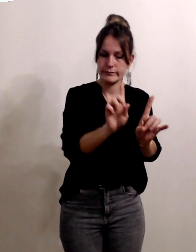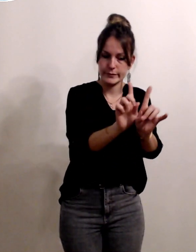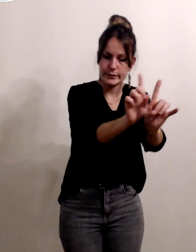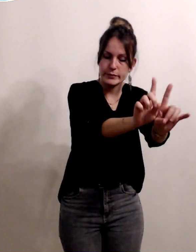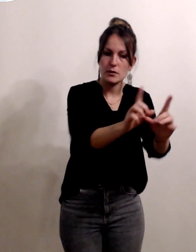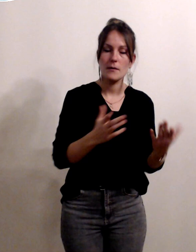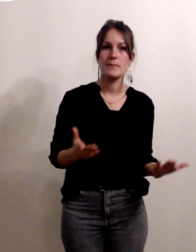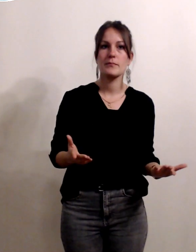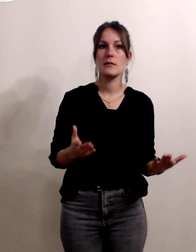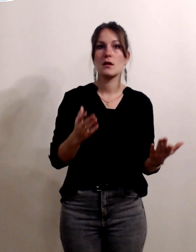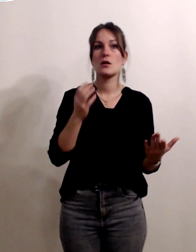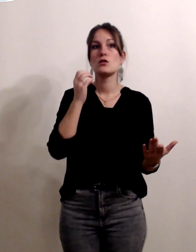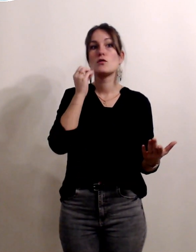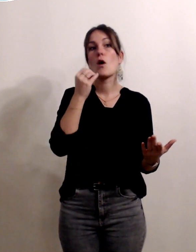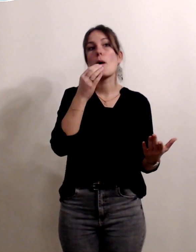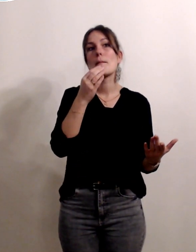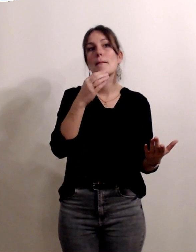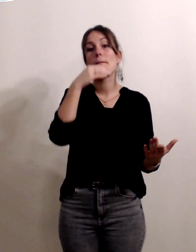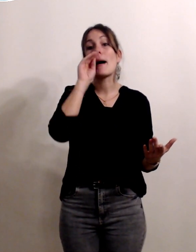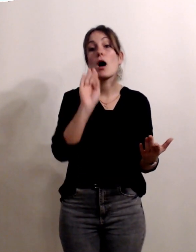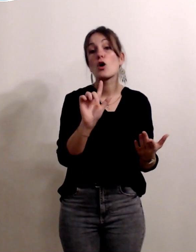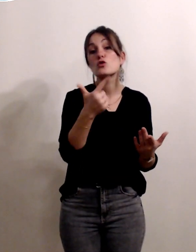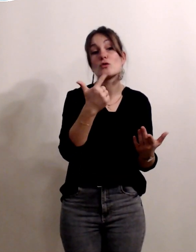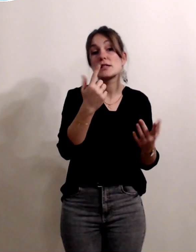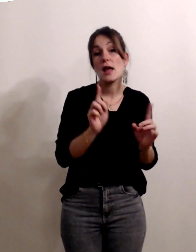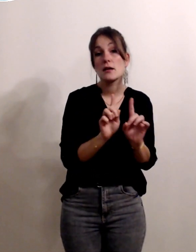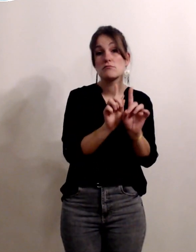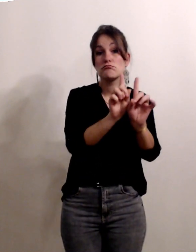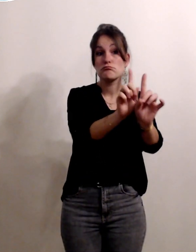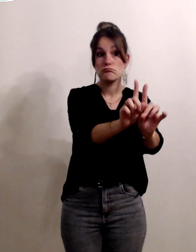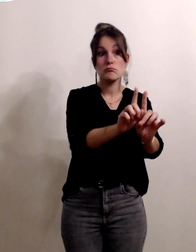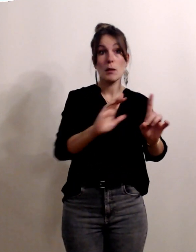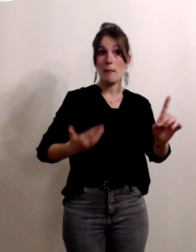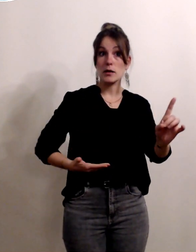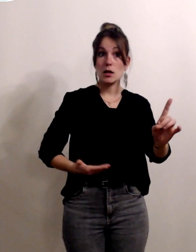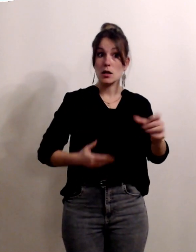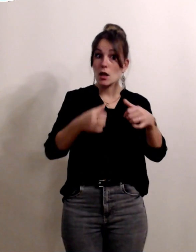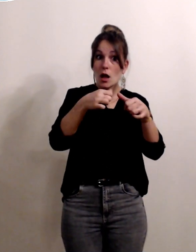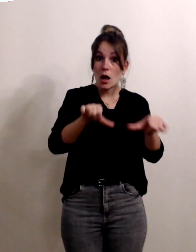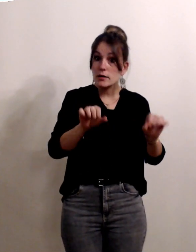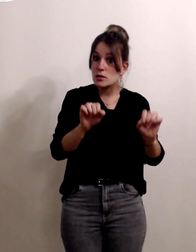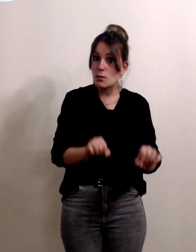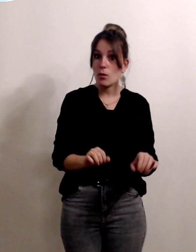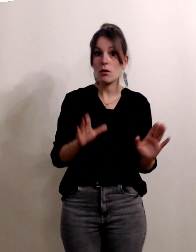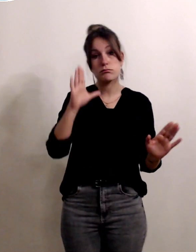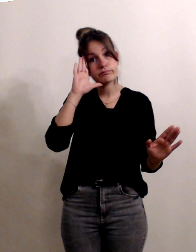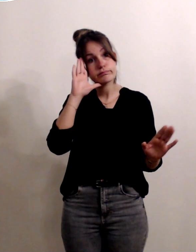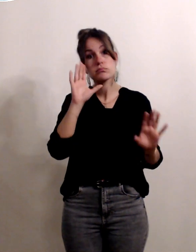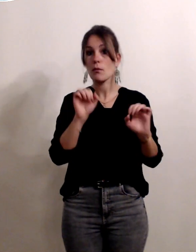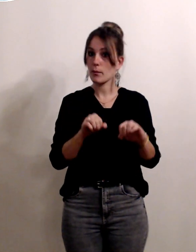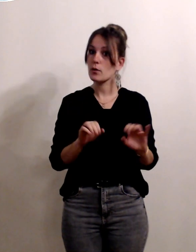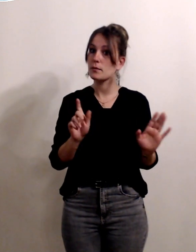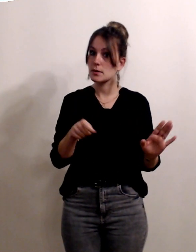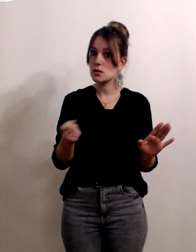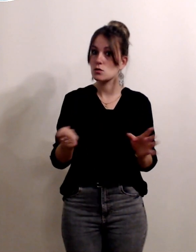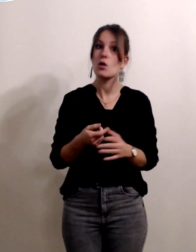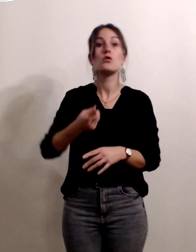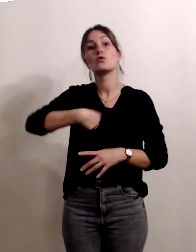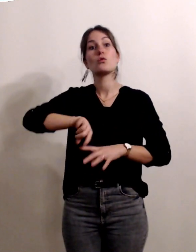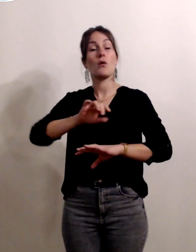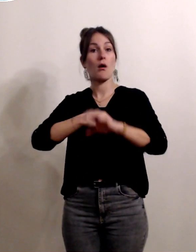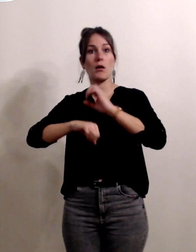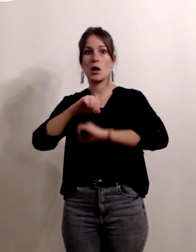et c'est préférentiellement le coparent le coparent qui peut rester à la maternité pendant le séjour nous sommes